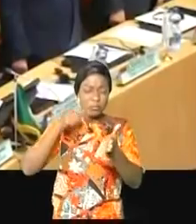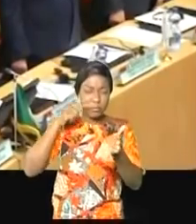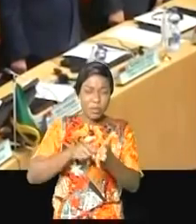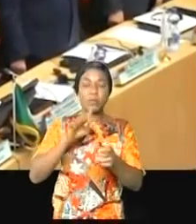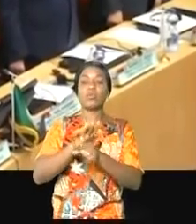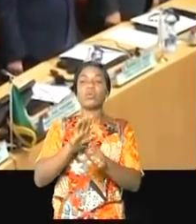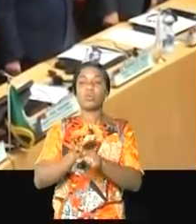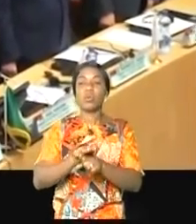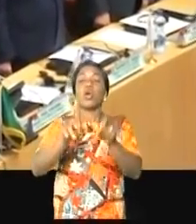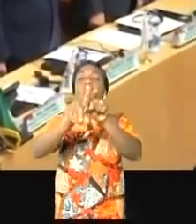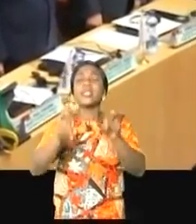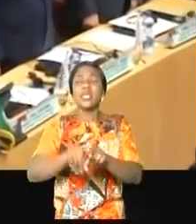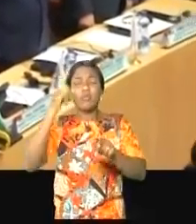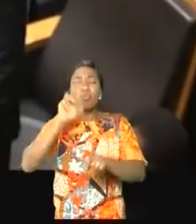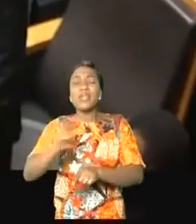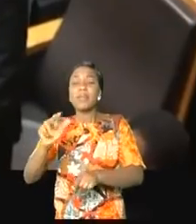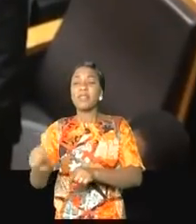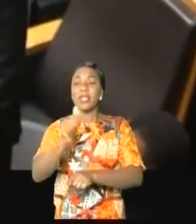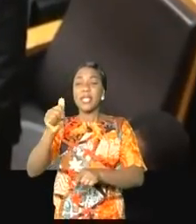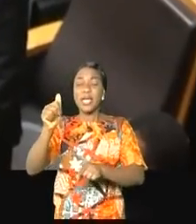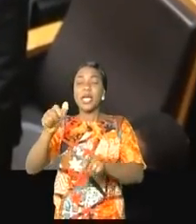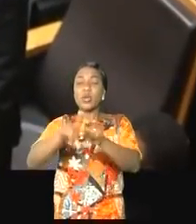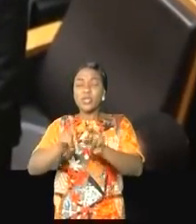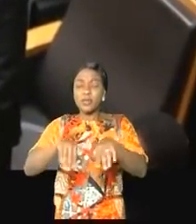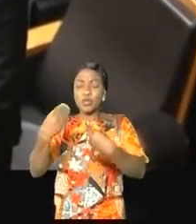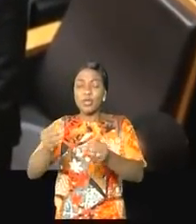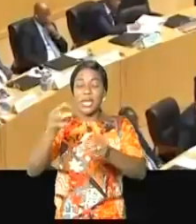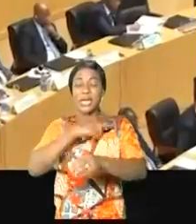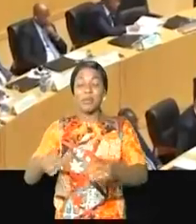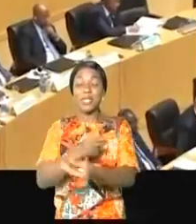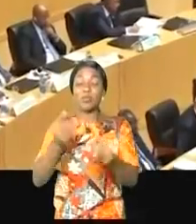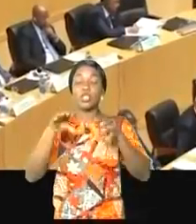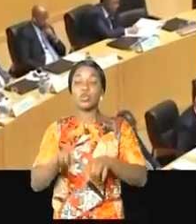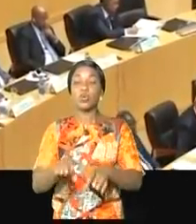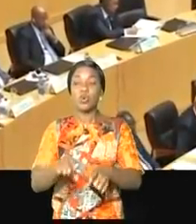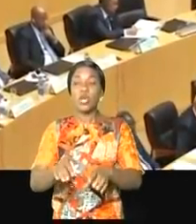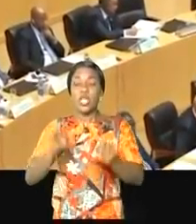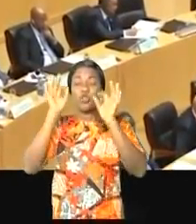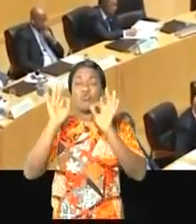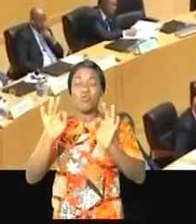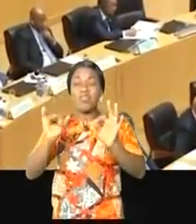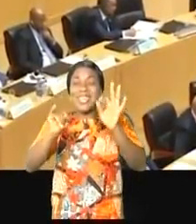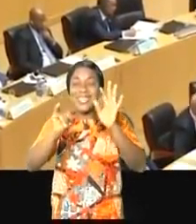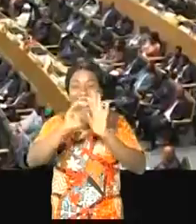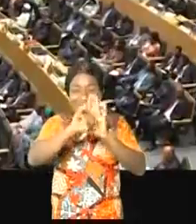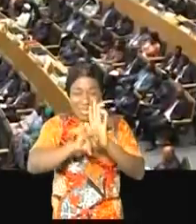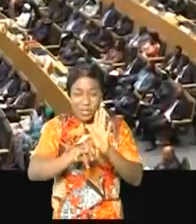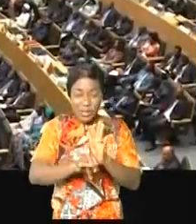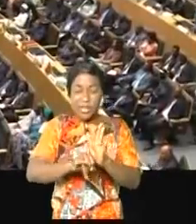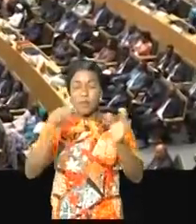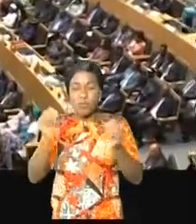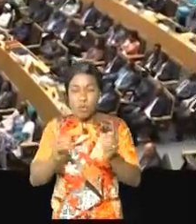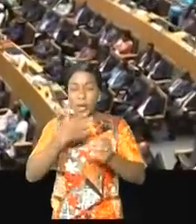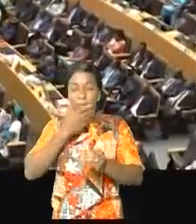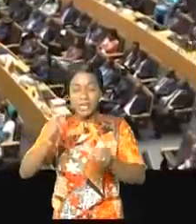2021 peut alors donner à la République démocratique du Congo une nouvelle identité au niveau mondial et continental dès par le style de présidence qu